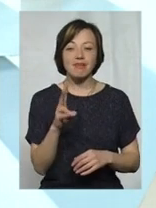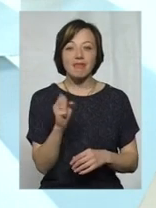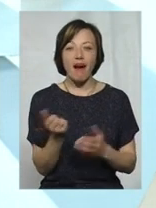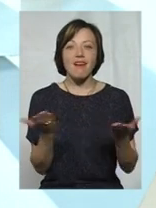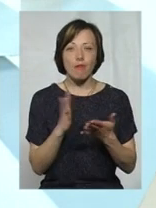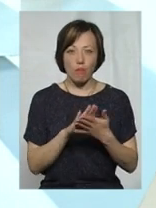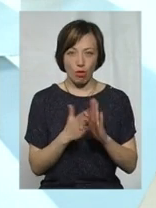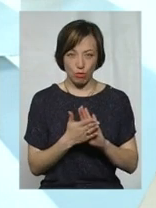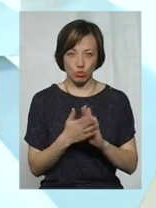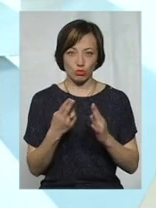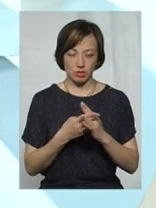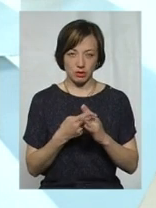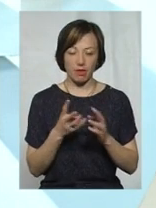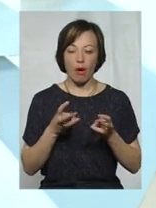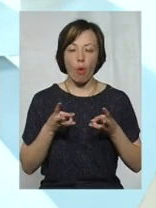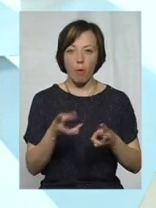субсидія на опалення.